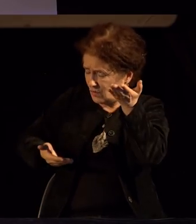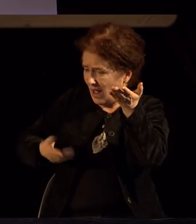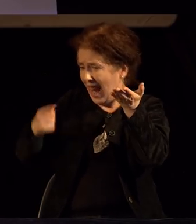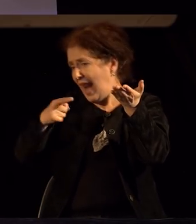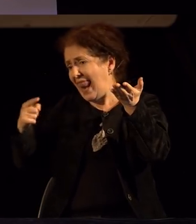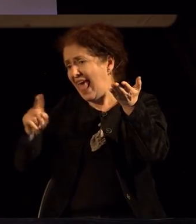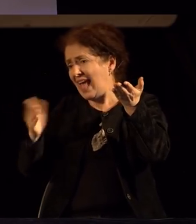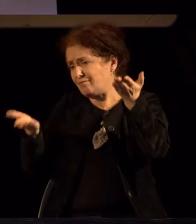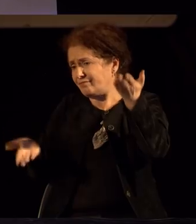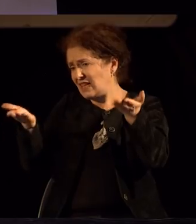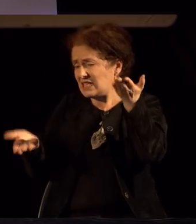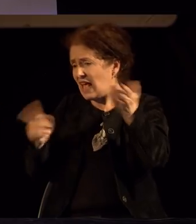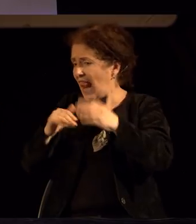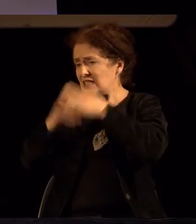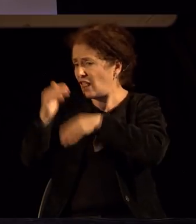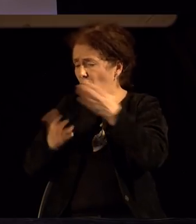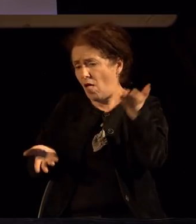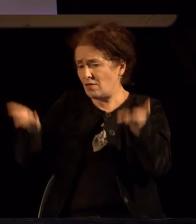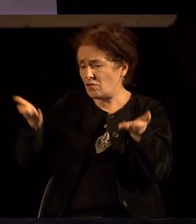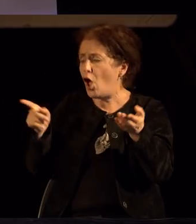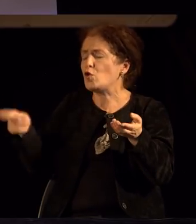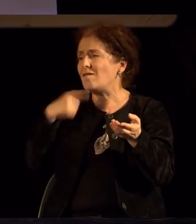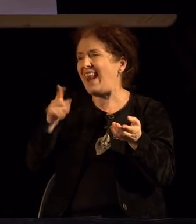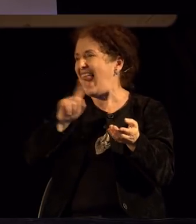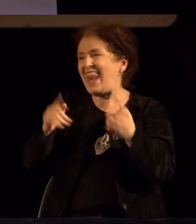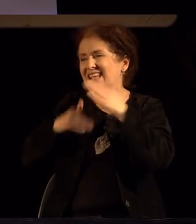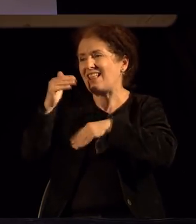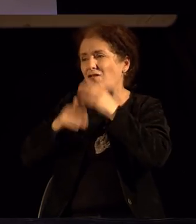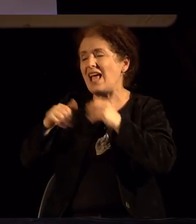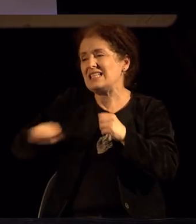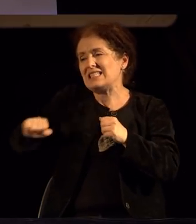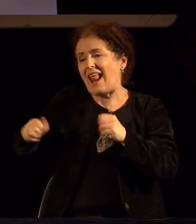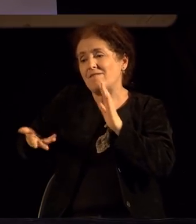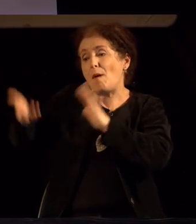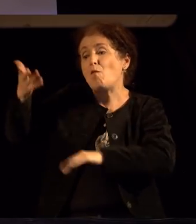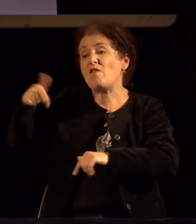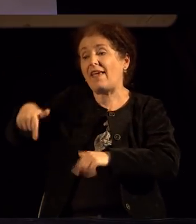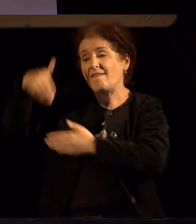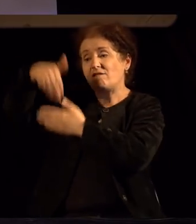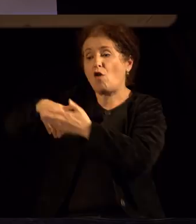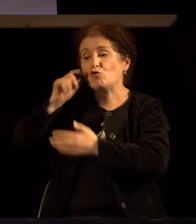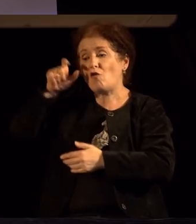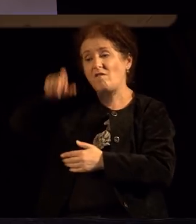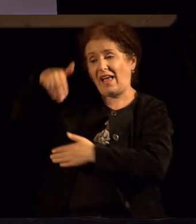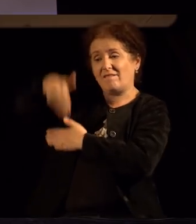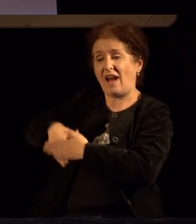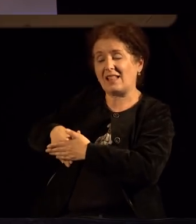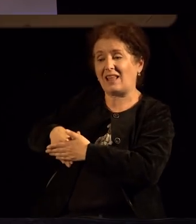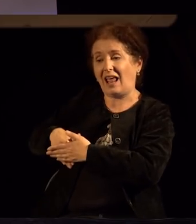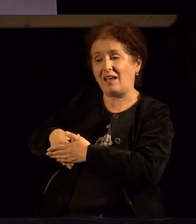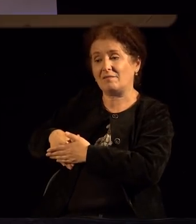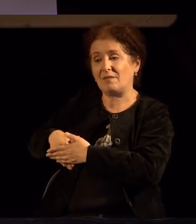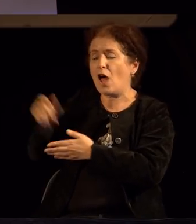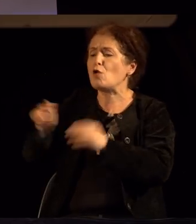незадоволство? Тој сметал дека незадоволство и страф. и со тоа што ги